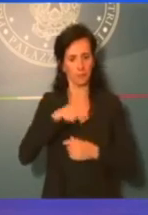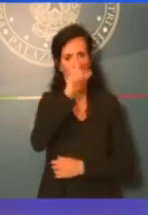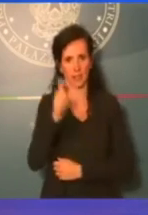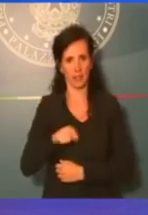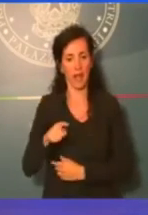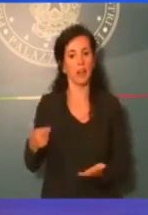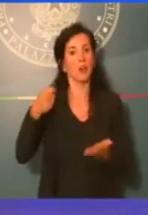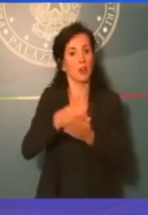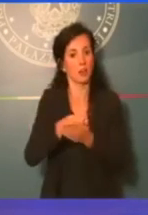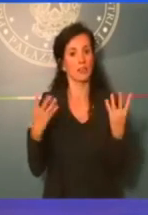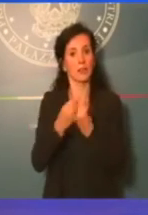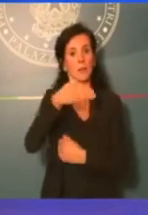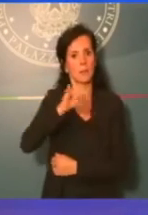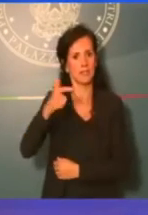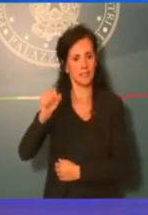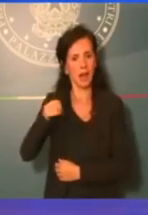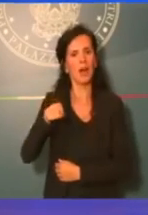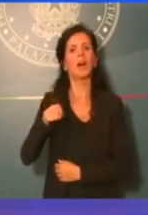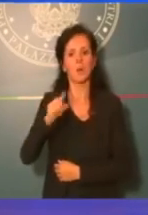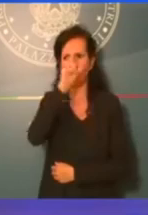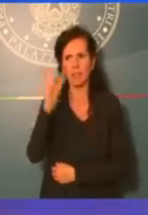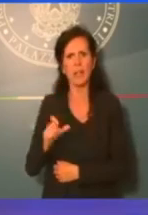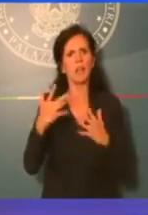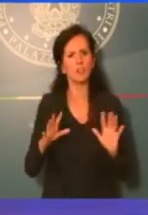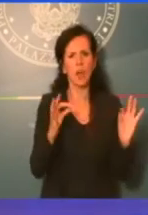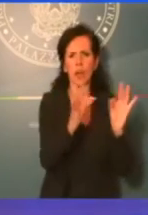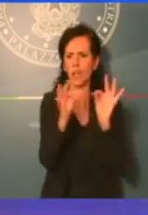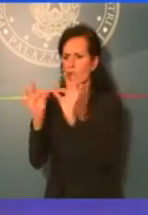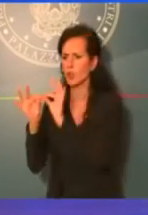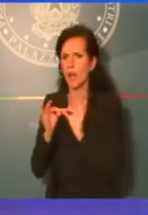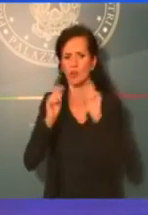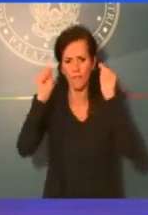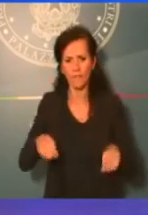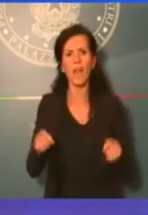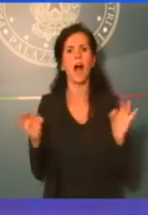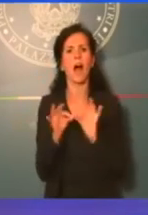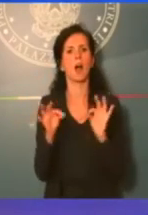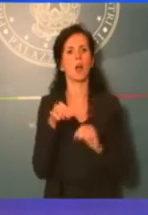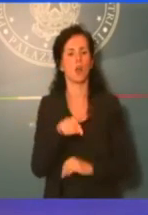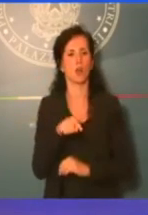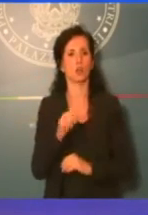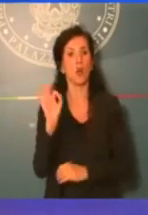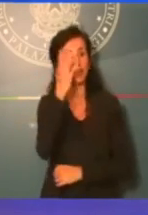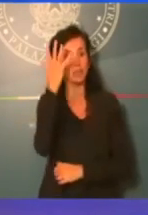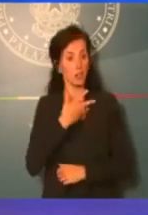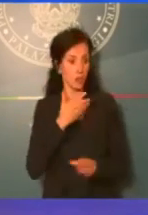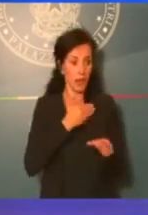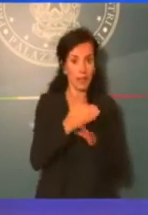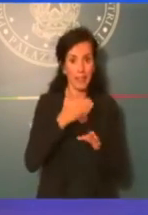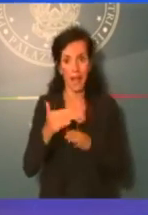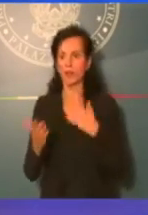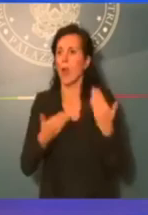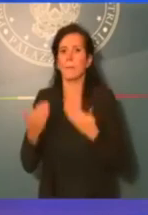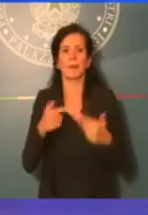Mita, Invitalia sta negoziando per dare attuazione all'accordo. Ovviamente se ci sarà qualche ritardo con questa emergenza, per carità,